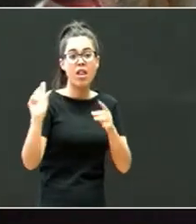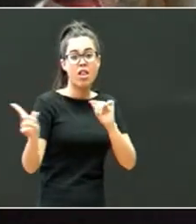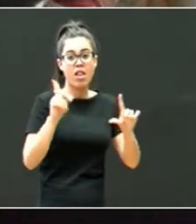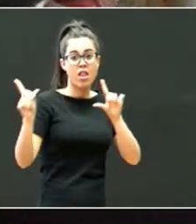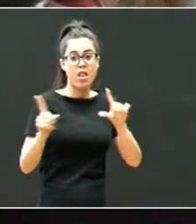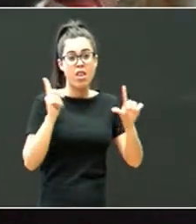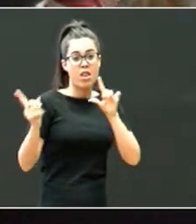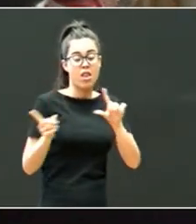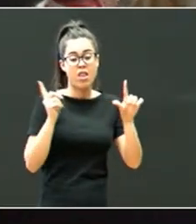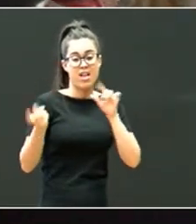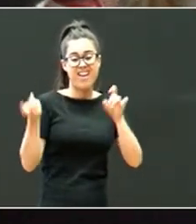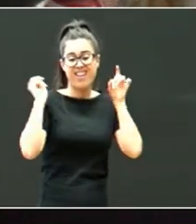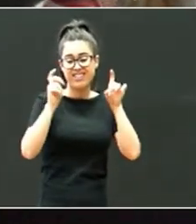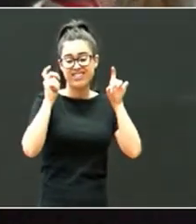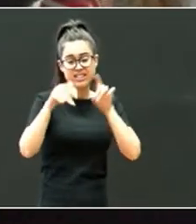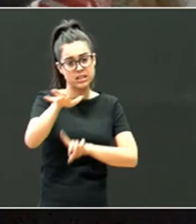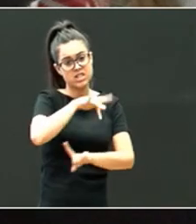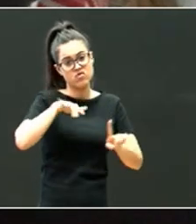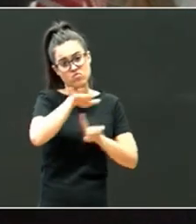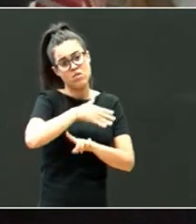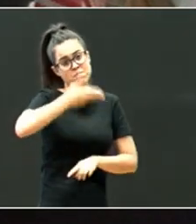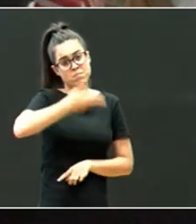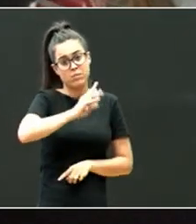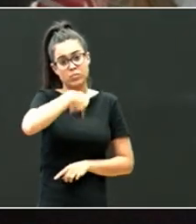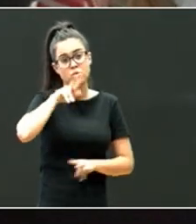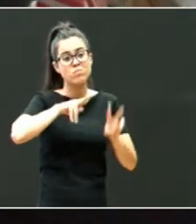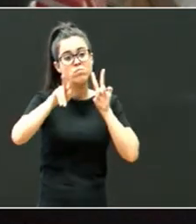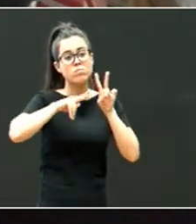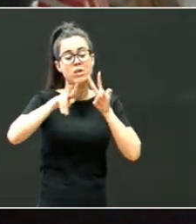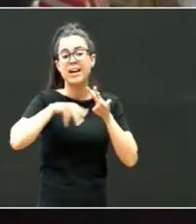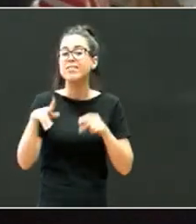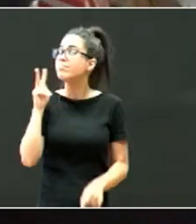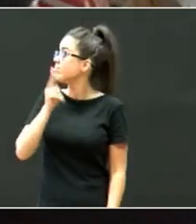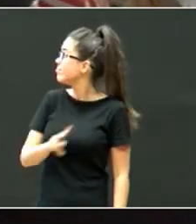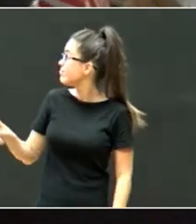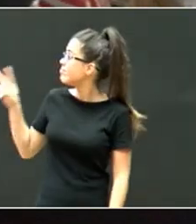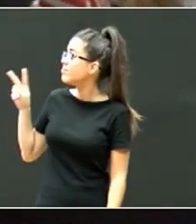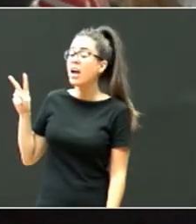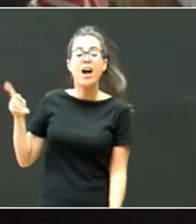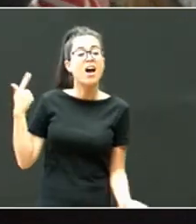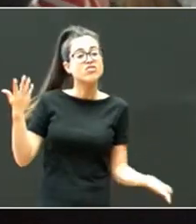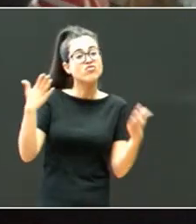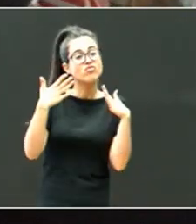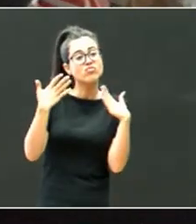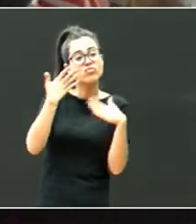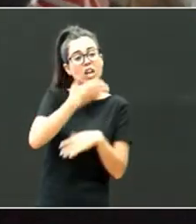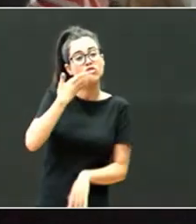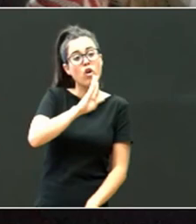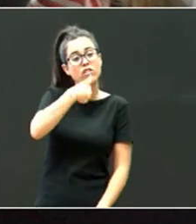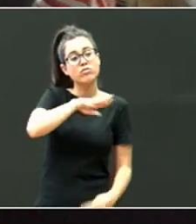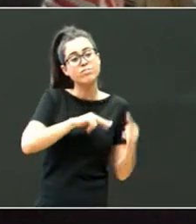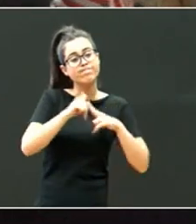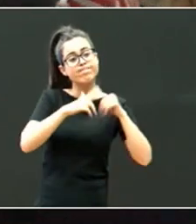ezkuntzaran, zuna, eskola testu inguruan, oso importantia, ikusten duzu etxia, eskola hori da, eta hori, tokatzen zaigu, junera ikitzen,